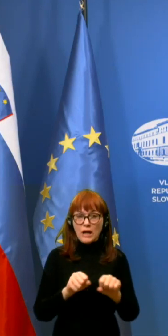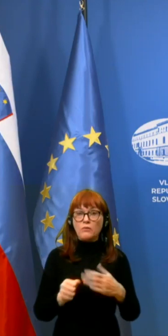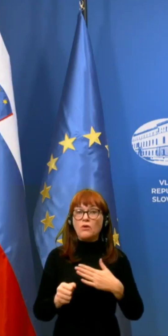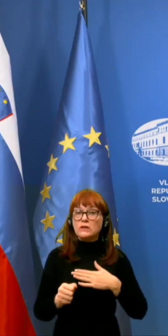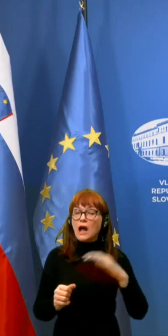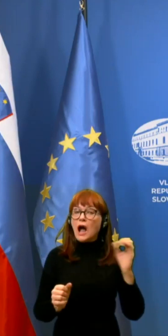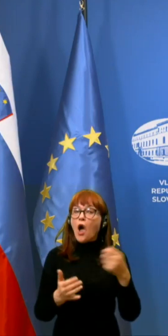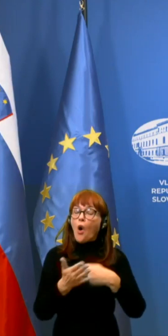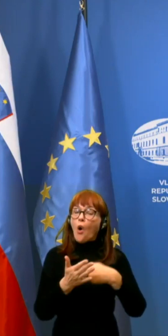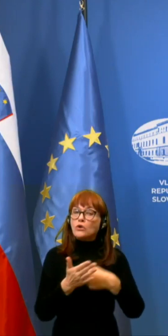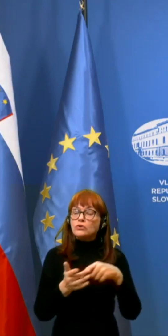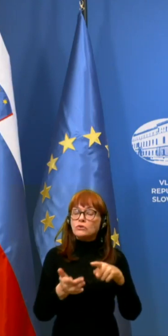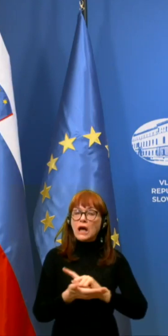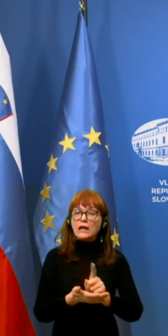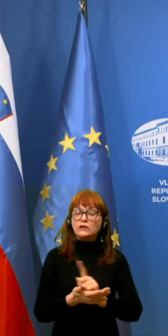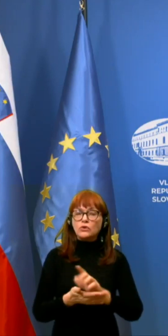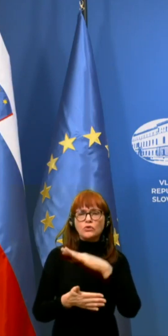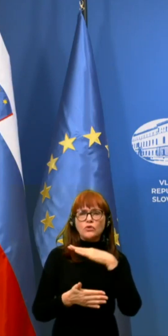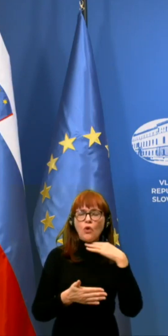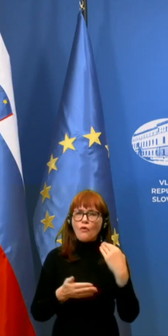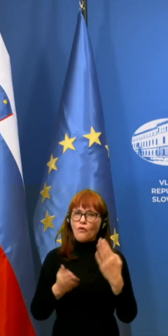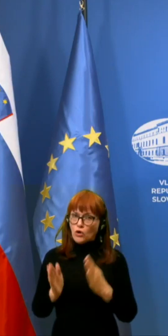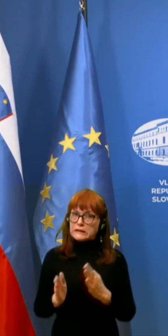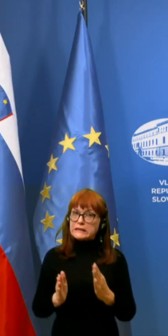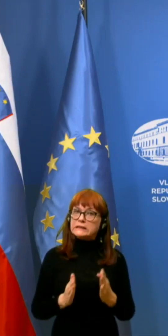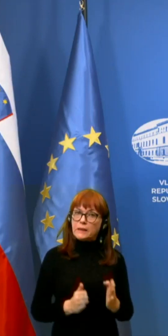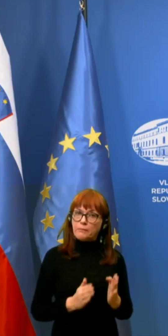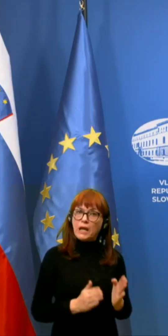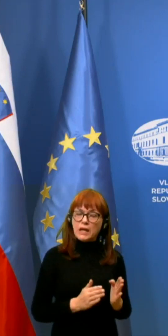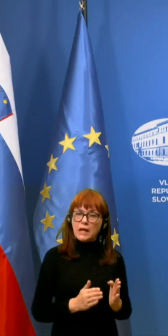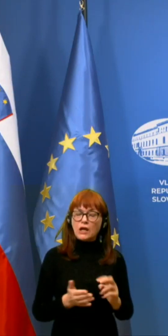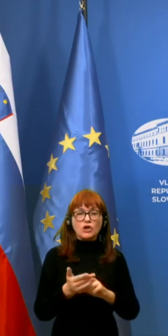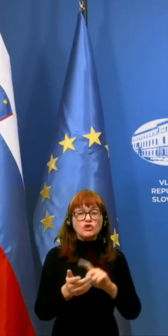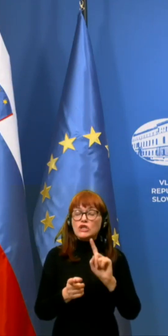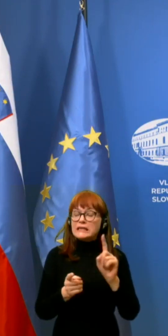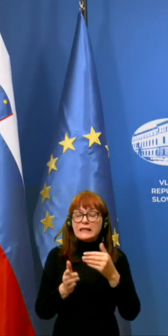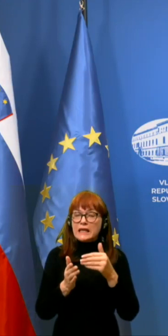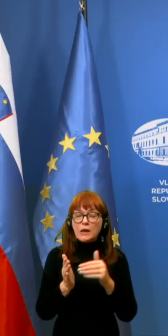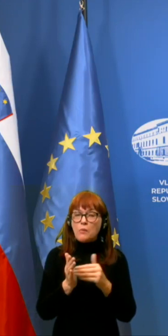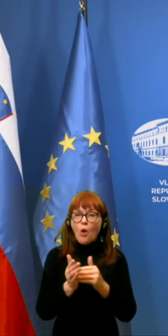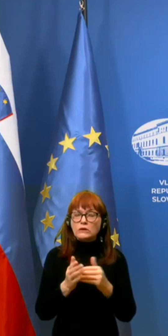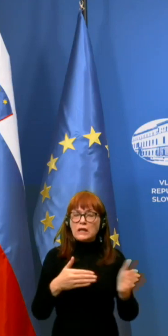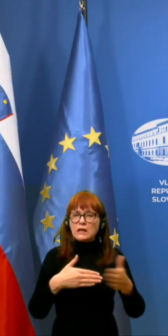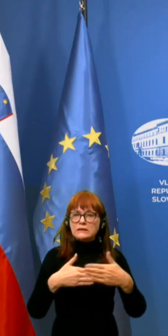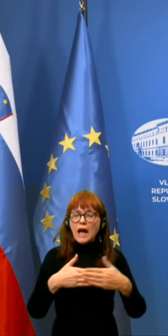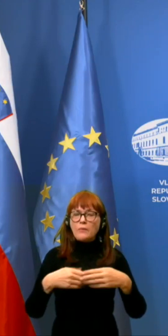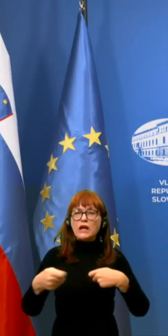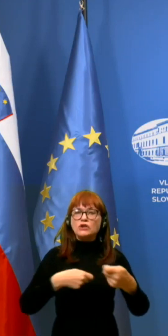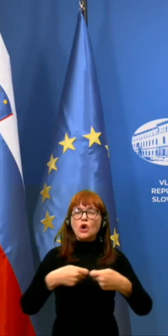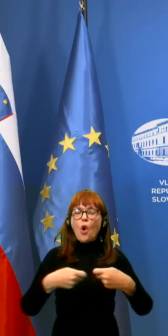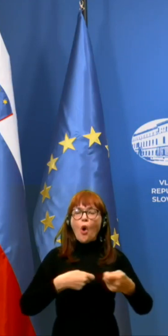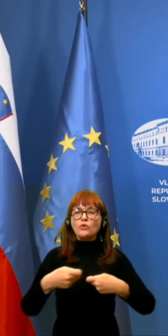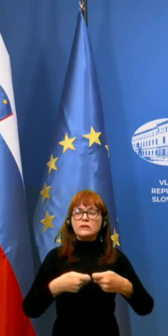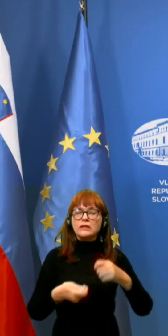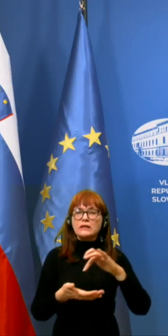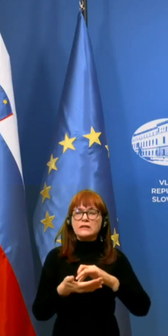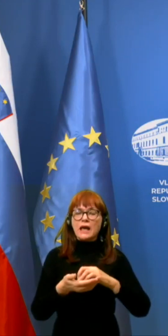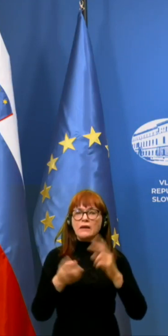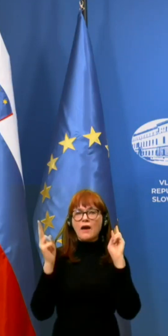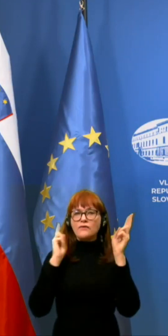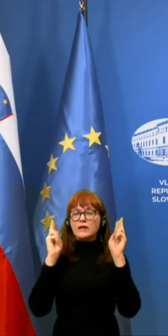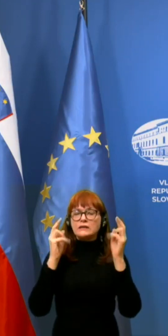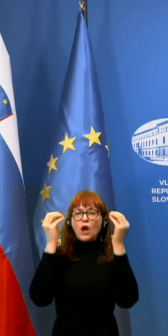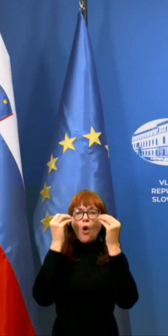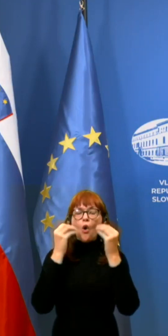ker ocenjuje, da smo v tem trenutku dovolj disciplinirani, da še ni potrebe po zapiranju trgovskih centrov, frizerskih in